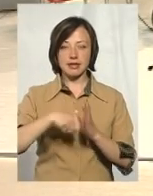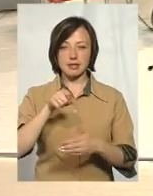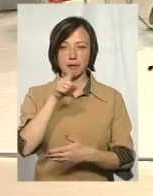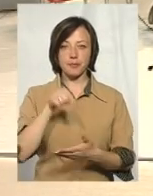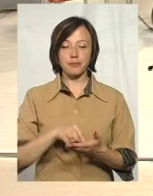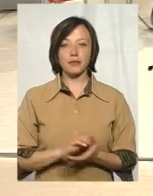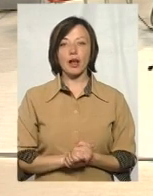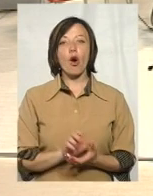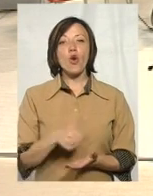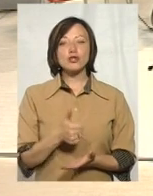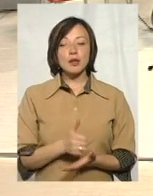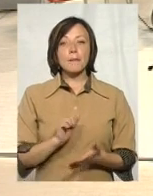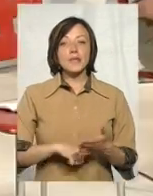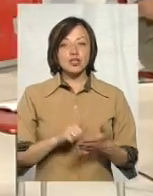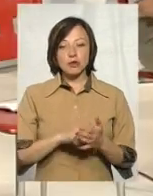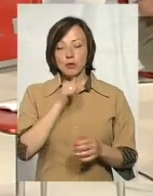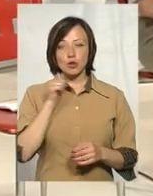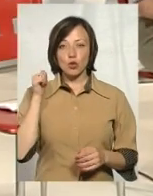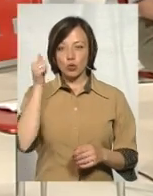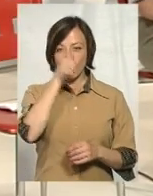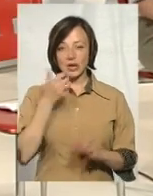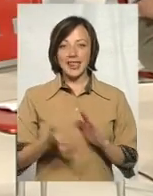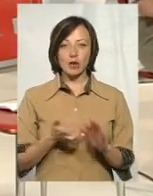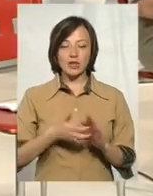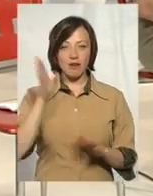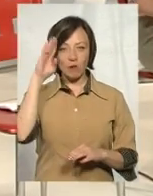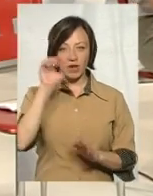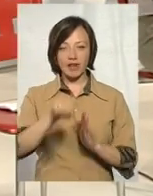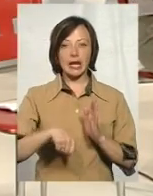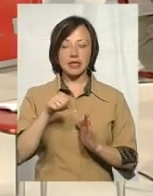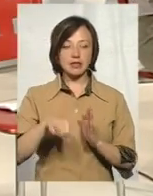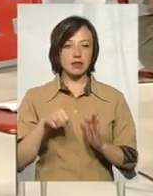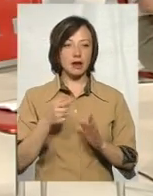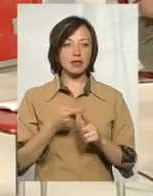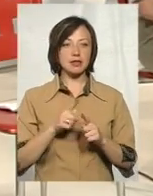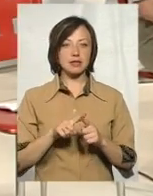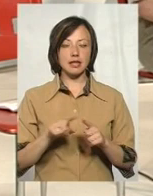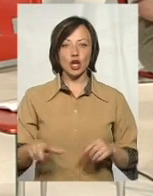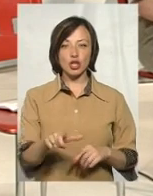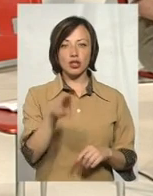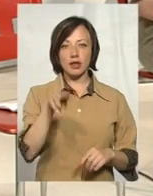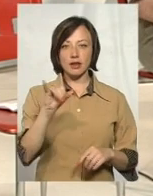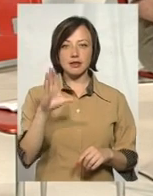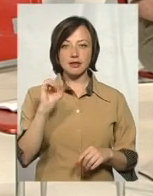Основними причинами в минулому році недостатньої кількості води в Криницях, от річка Дністер тоді,